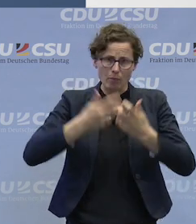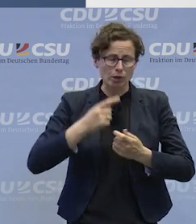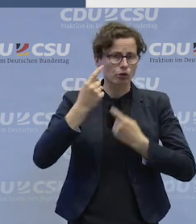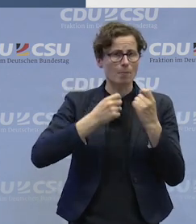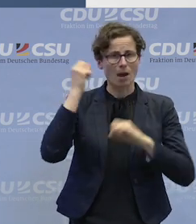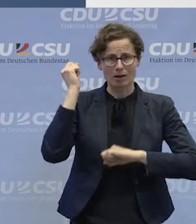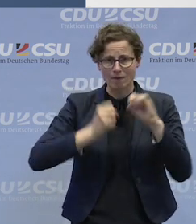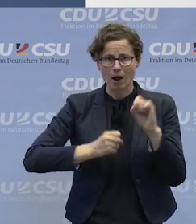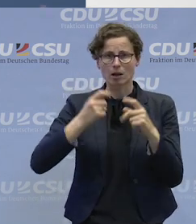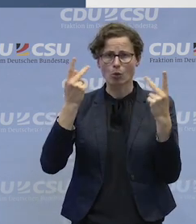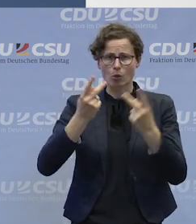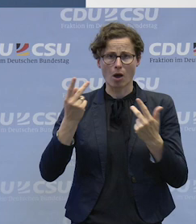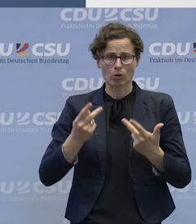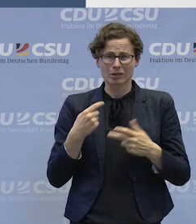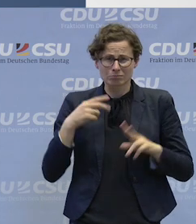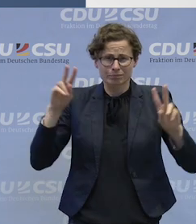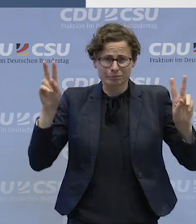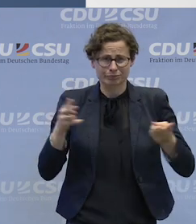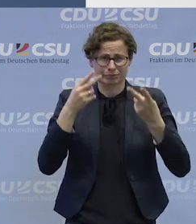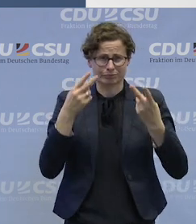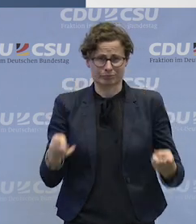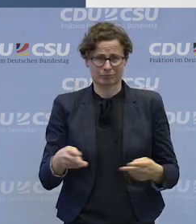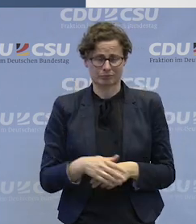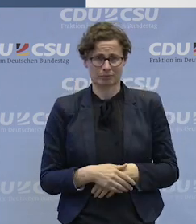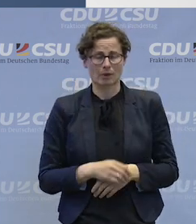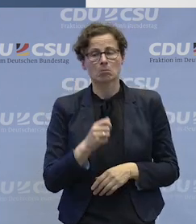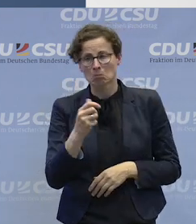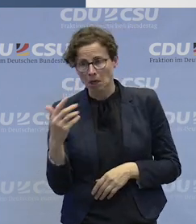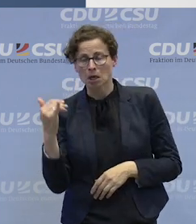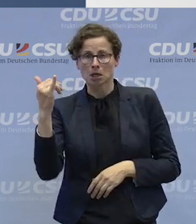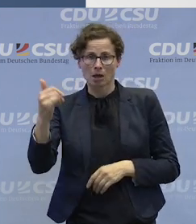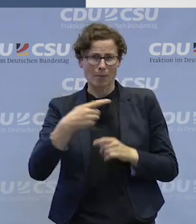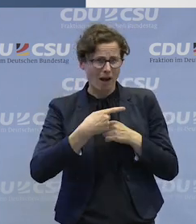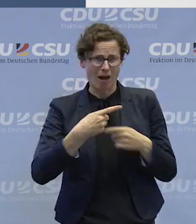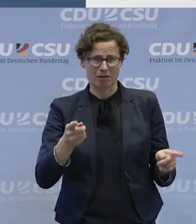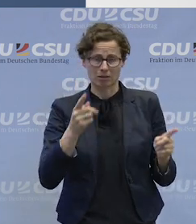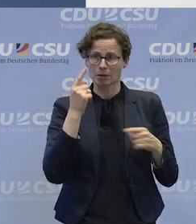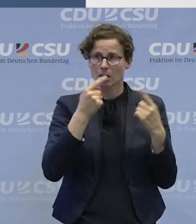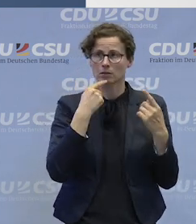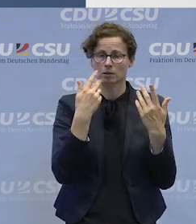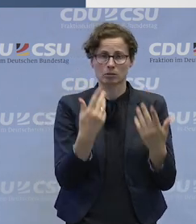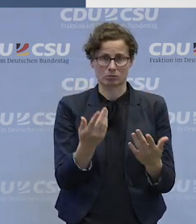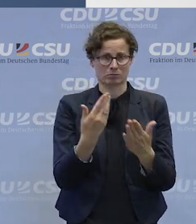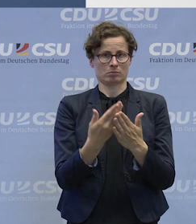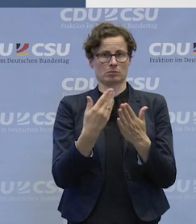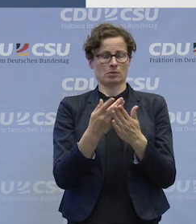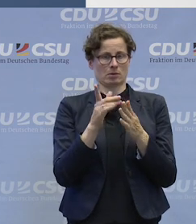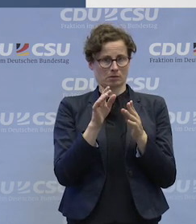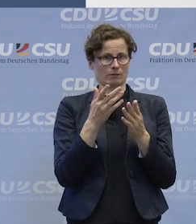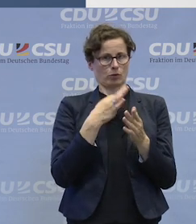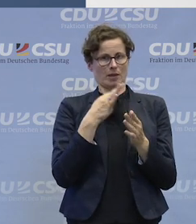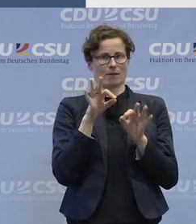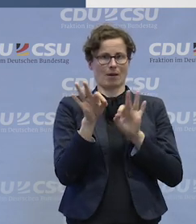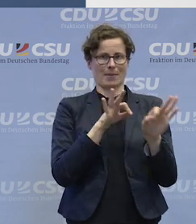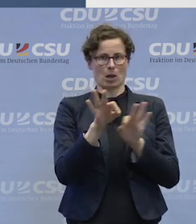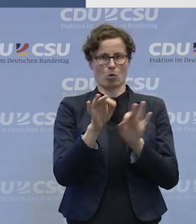oder, oder, was gar nicht zutrifft in der Vielzahl der Fälle. Das heißt, da sehe ich ein großes Vermittlungshemmnis,